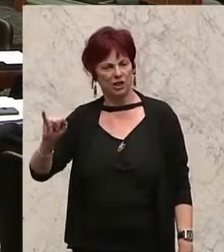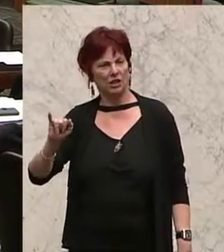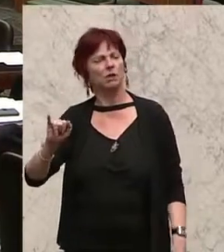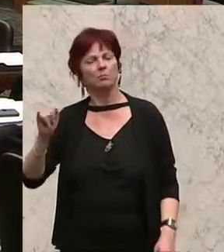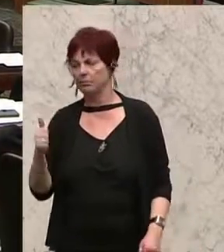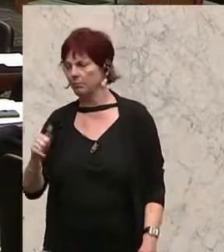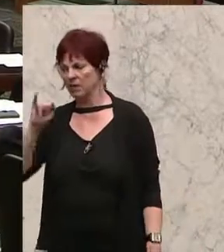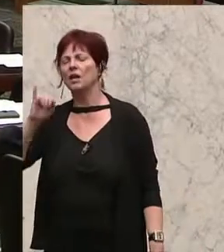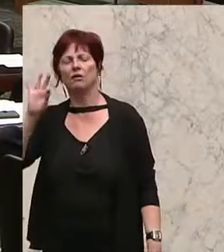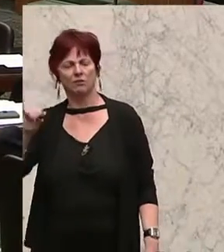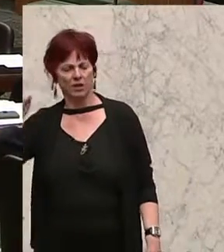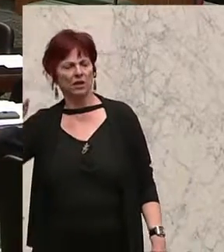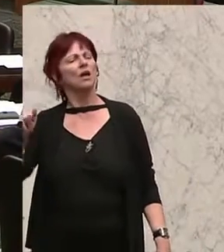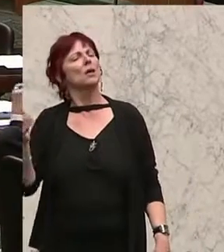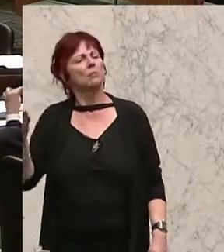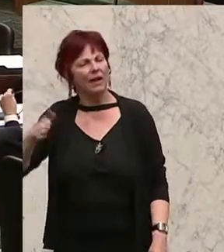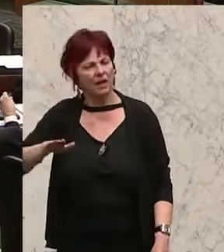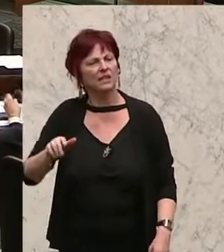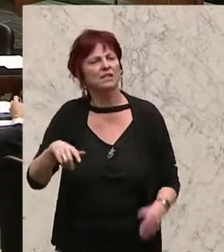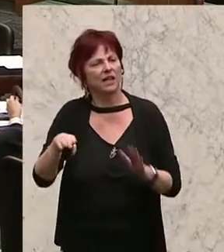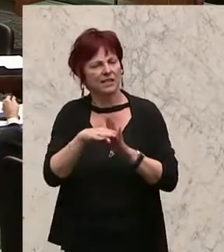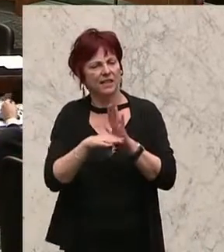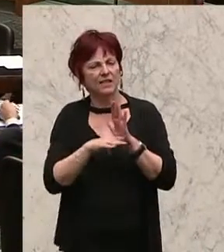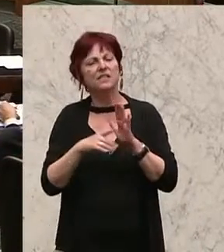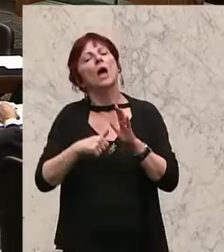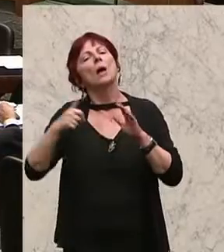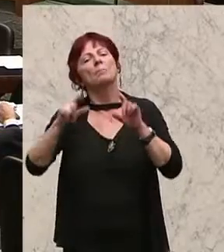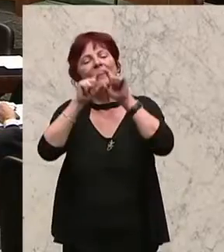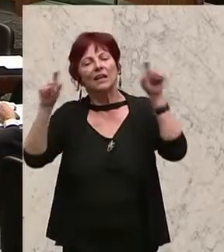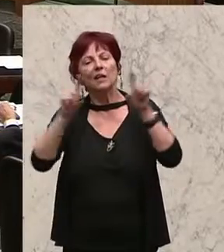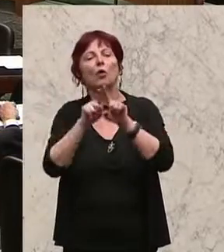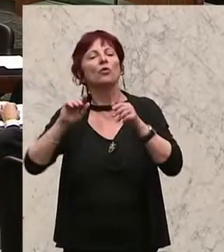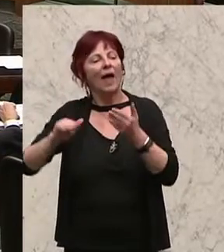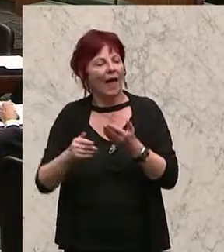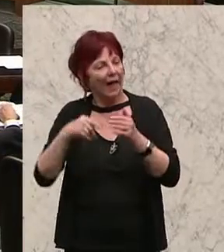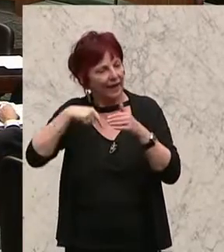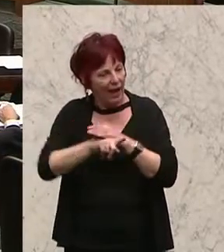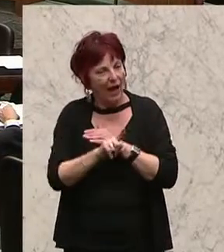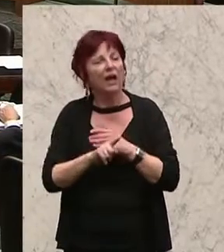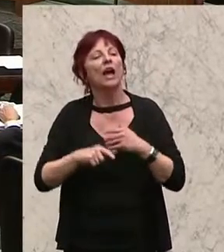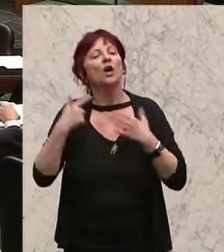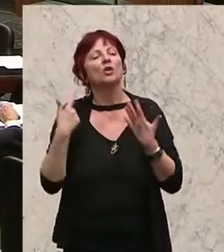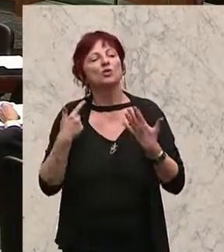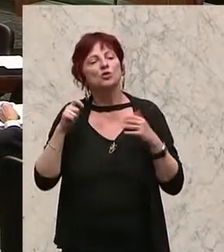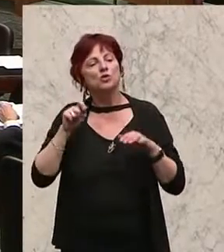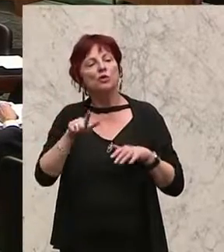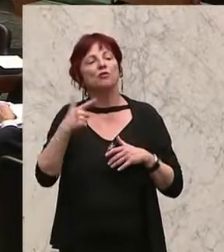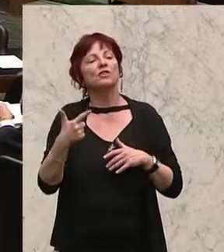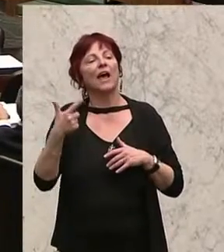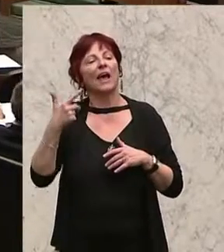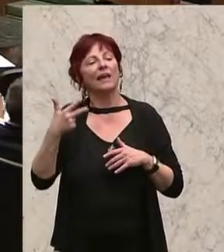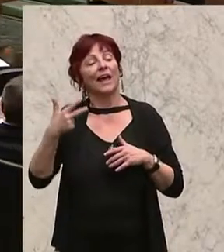samt Titel und Eingang in 1273 der Beilagen. Ich ersuche jene Damen und Herren, die sich hierfür